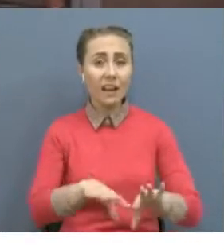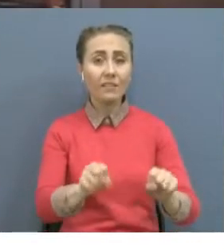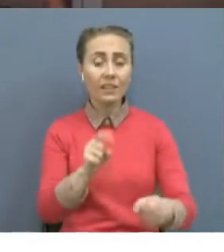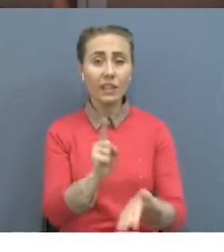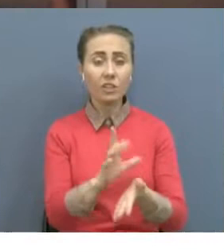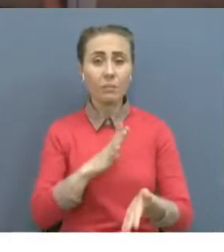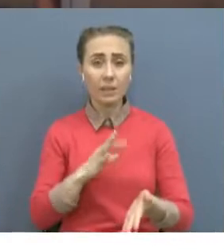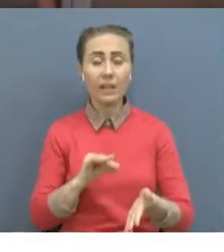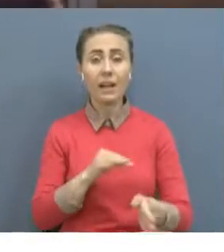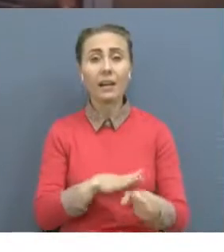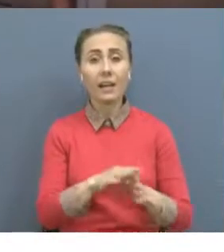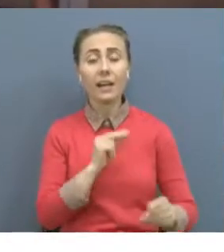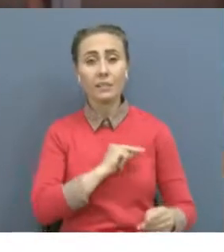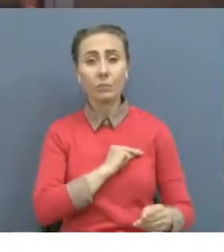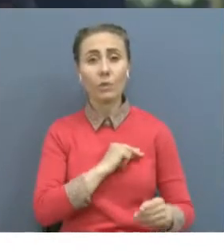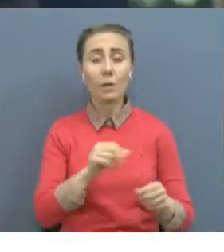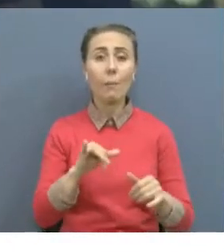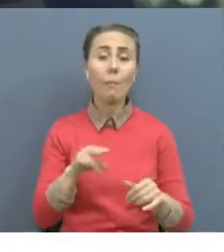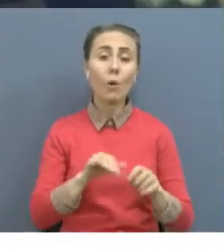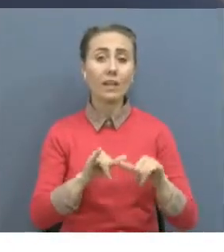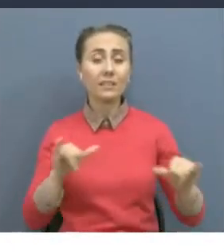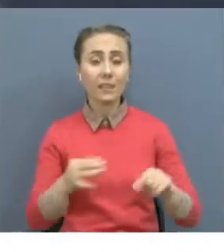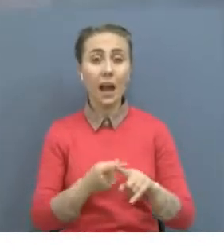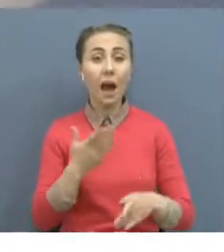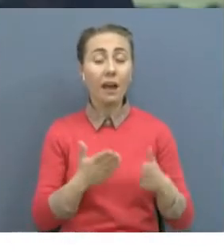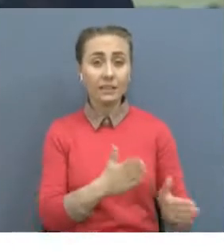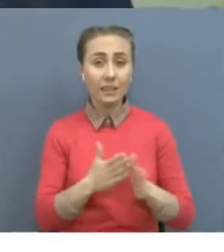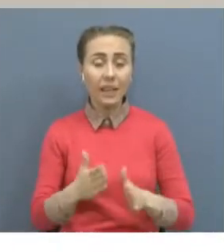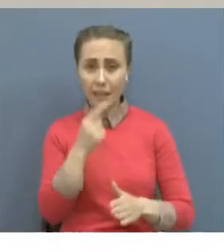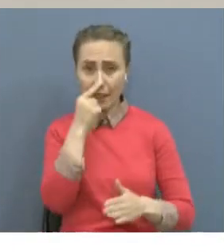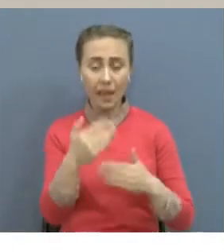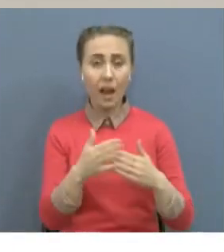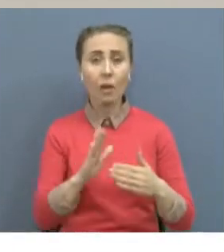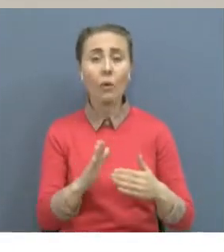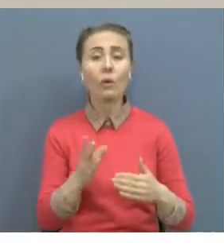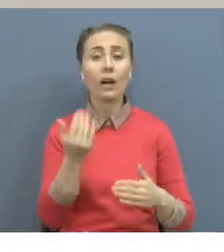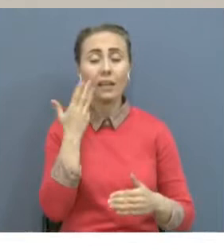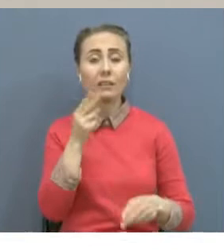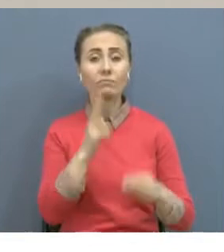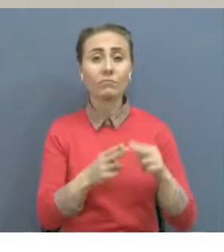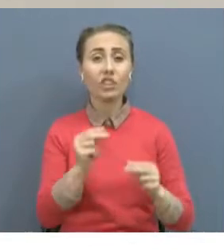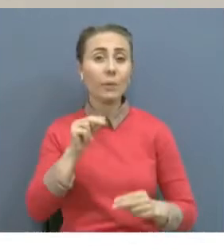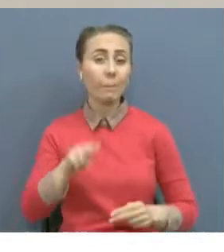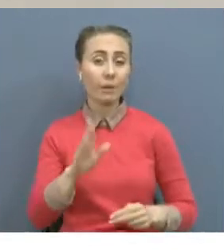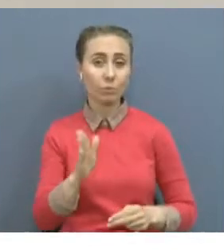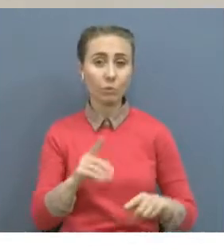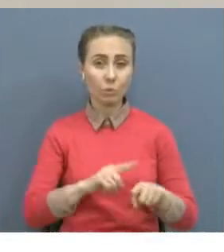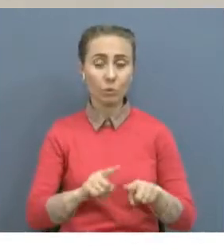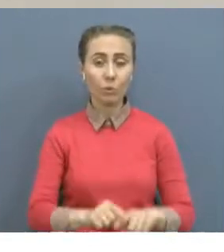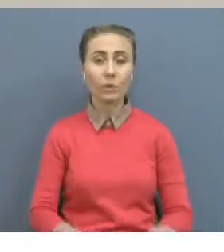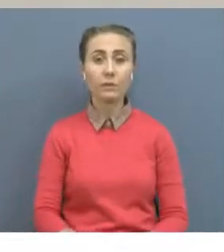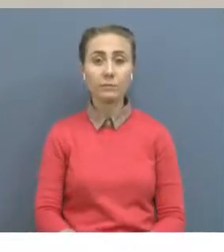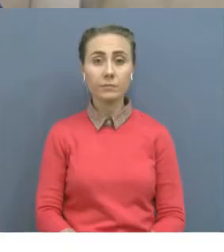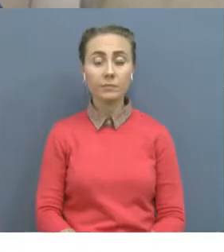Ал жағдай қалыпты болса, төтенше жағдай тәртіп аяқталадың күнде алсемес. Жағдай күрделің кетпесе, төтенше